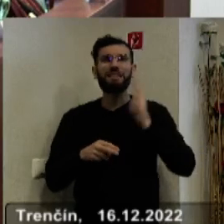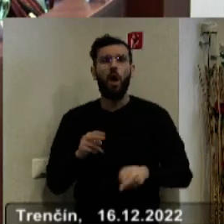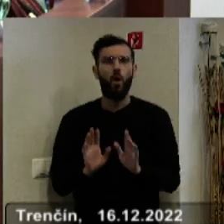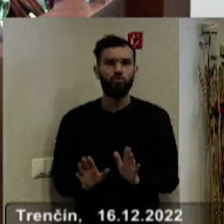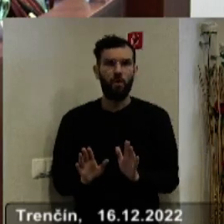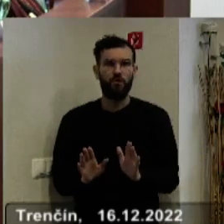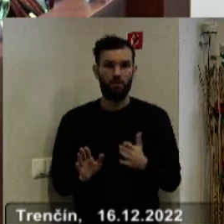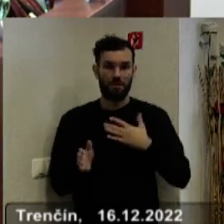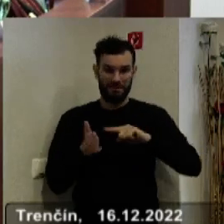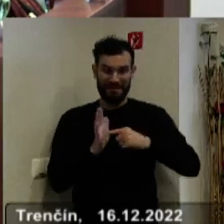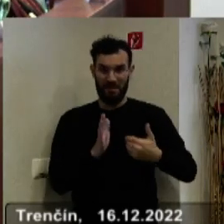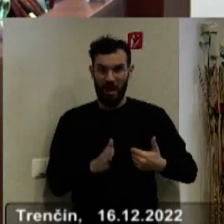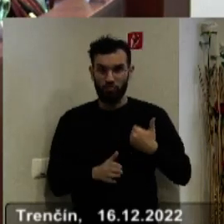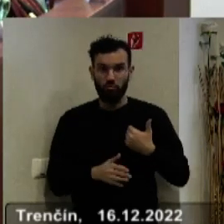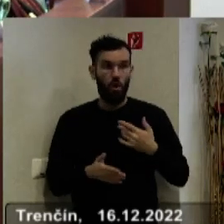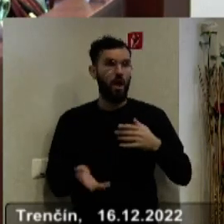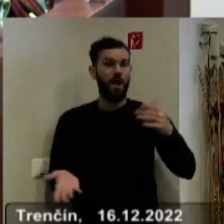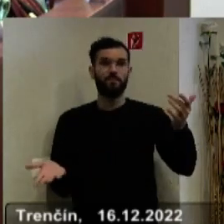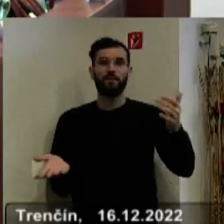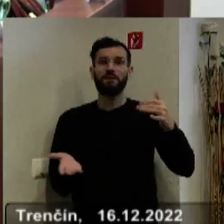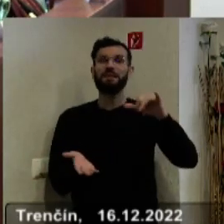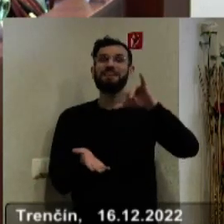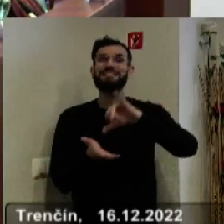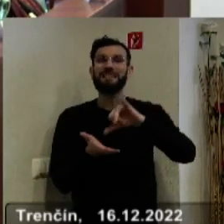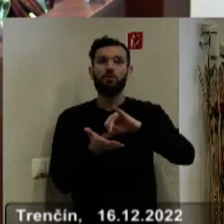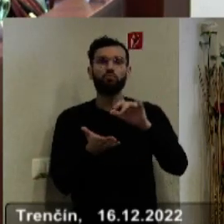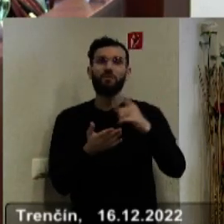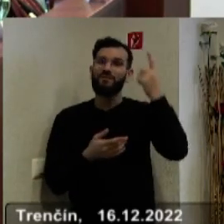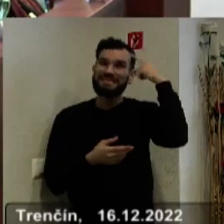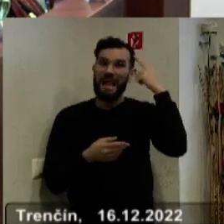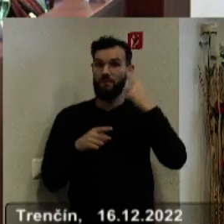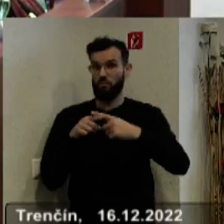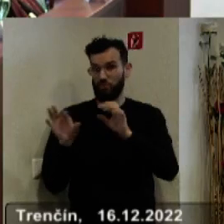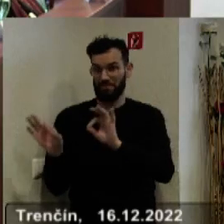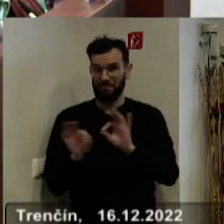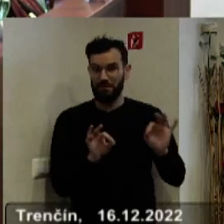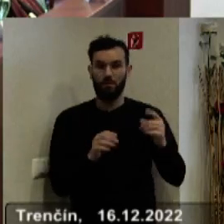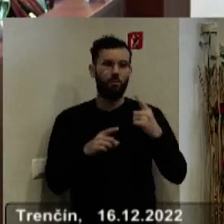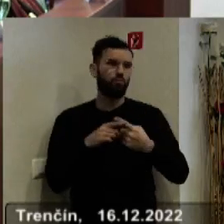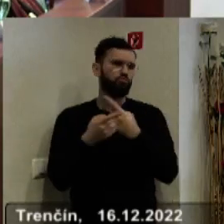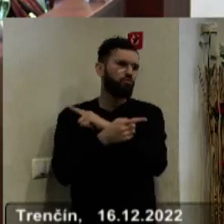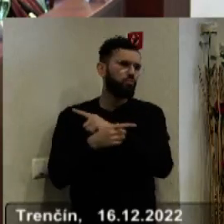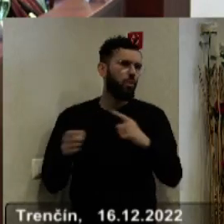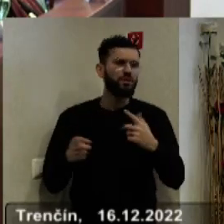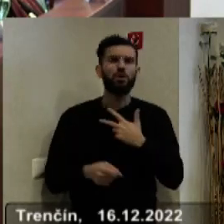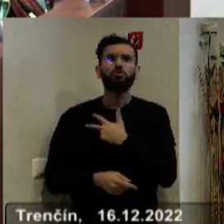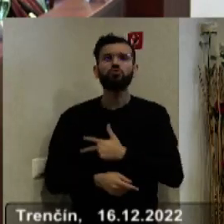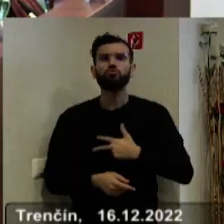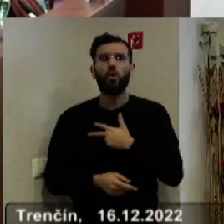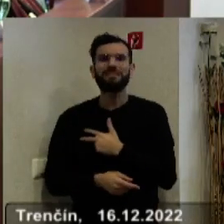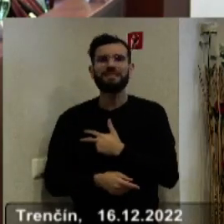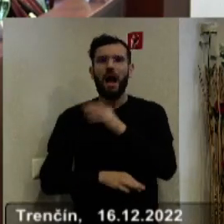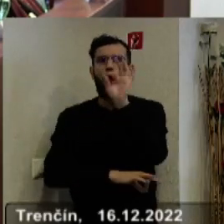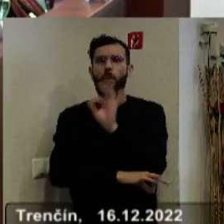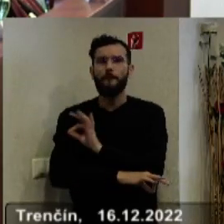stredne odborné školy v rámci Centier odborného vzdelávania a pripravy. A potom sú tam rôzne sociálne projekty, AL